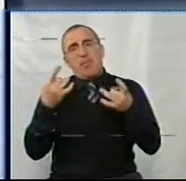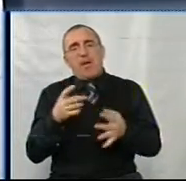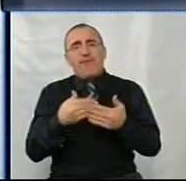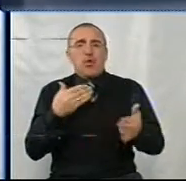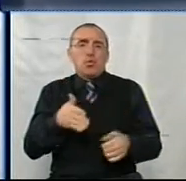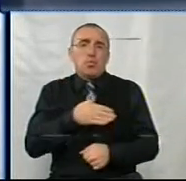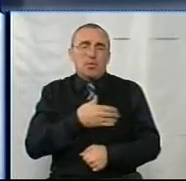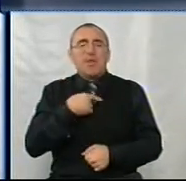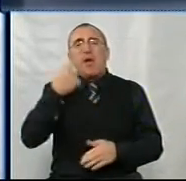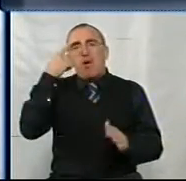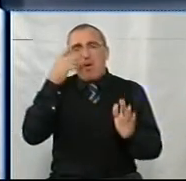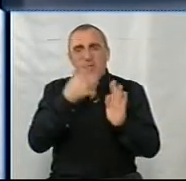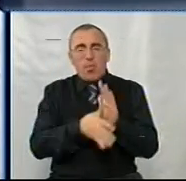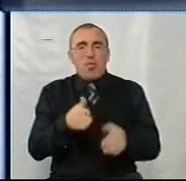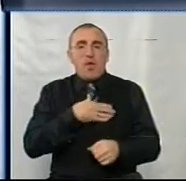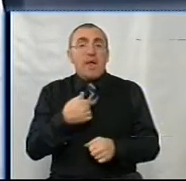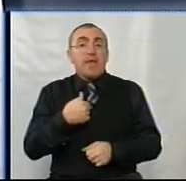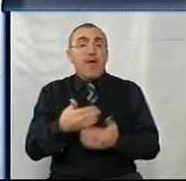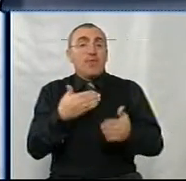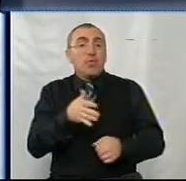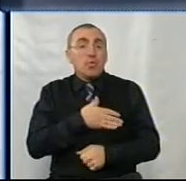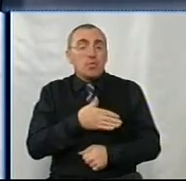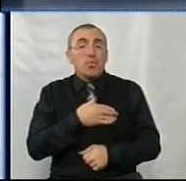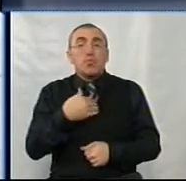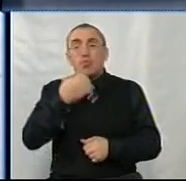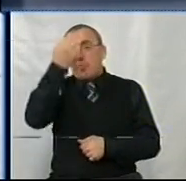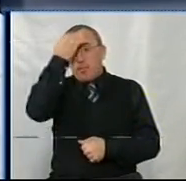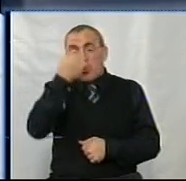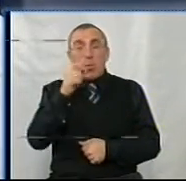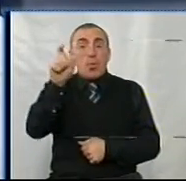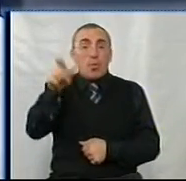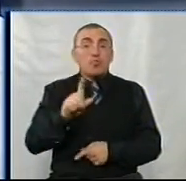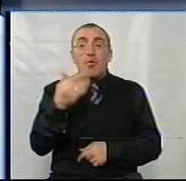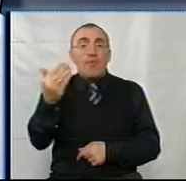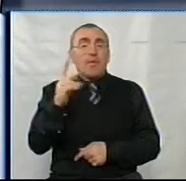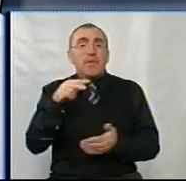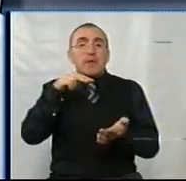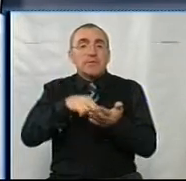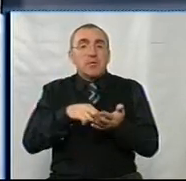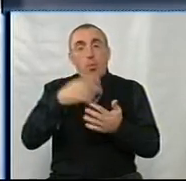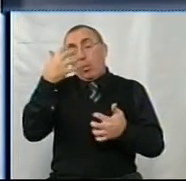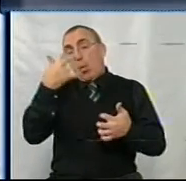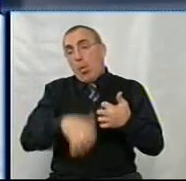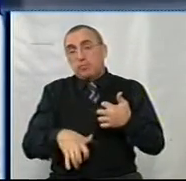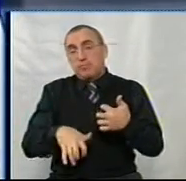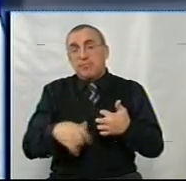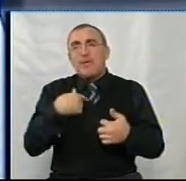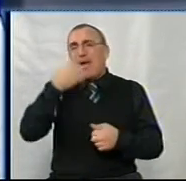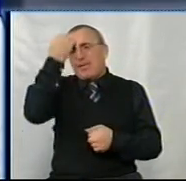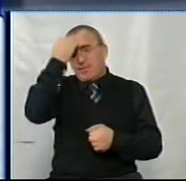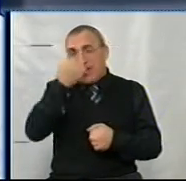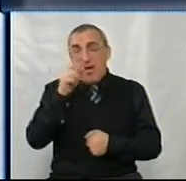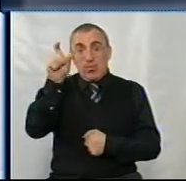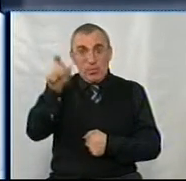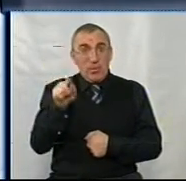душі. Я розумію від душі, а я від душі. Я хочу подякувати цій людині, що вона не стоїть осторонь. І я дякую